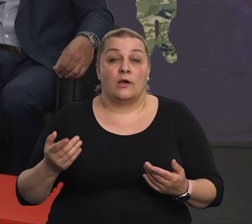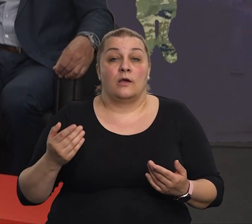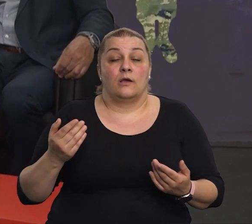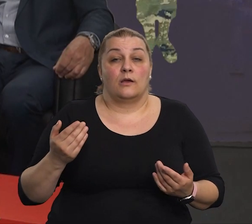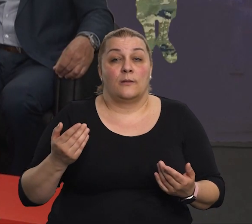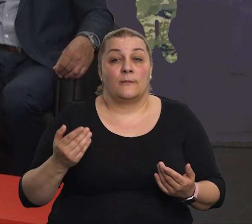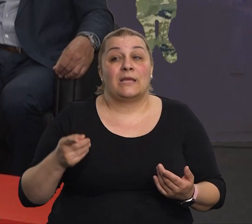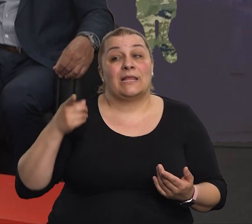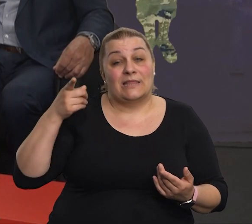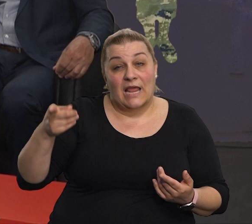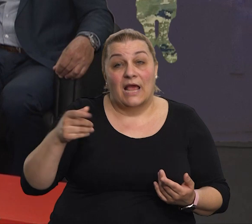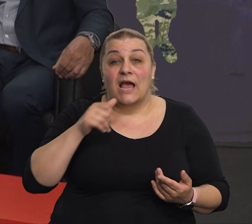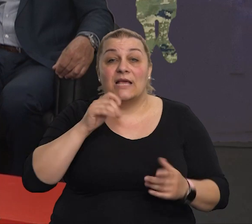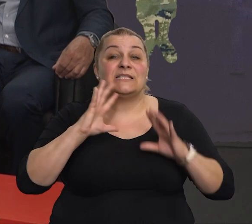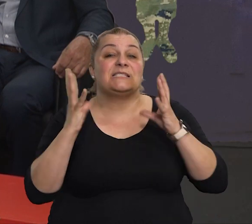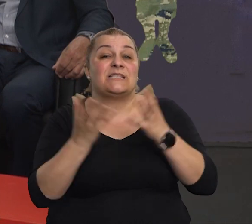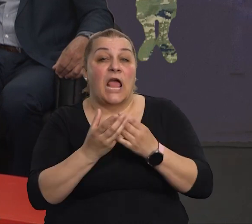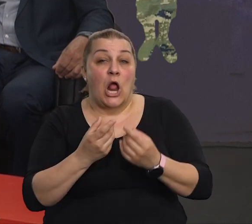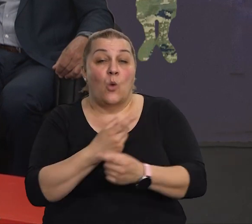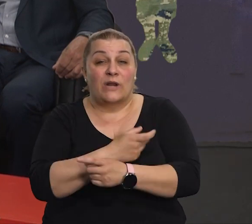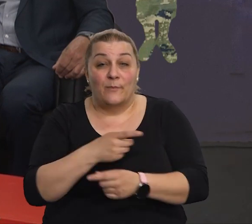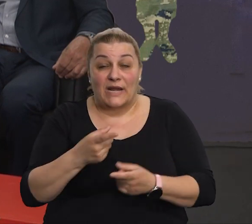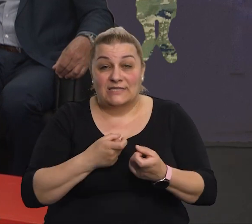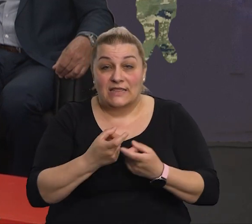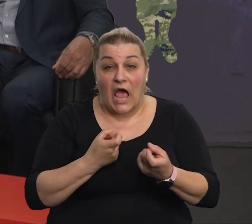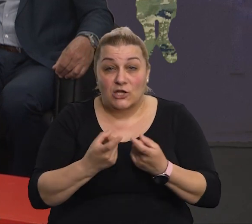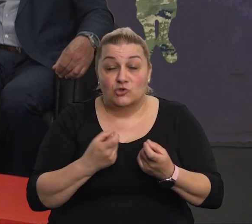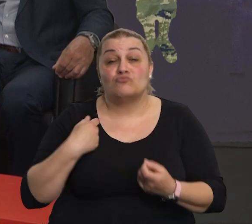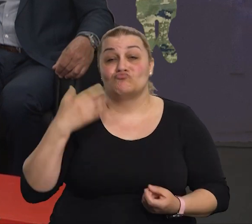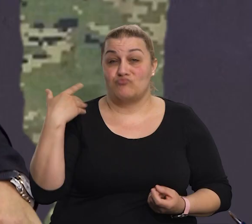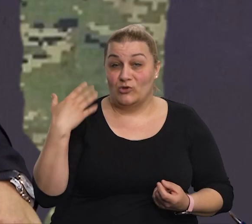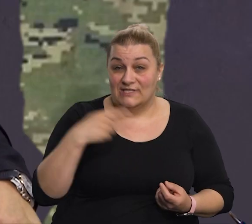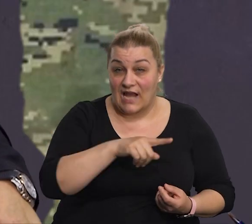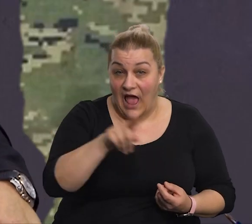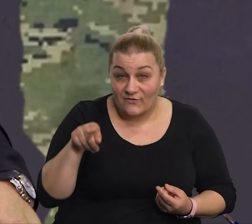ono, kare njega i svi ljude reprezentaciju i ovu priliku, ono, pozdravljam.